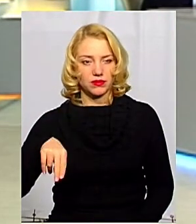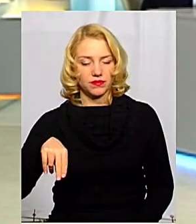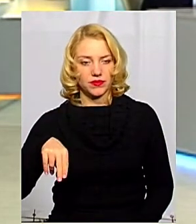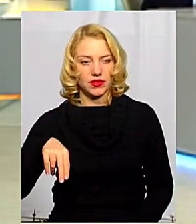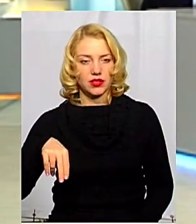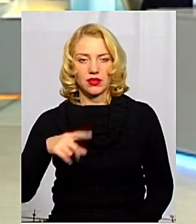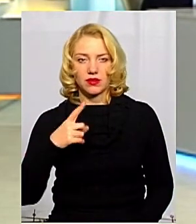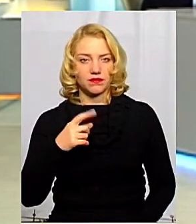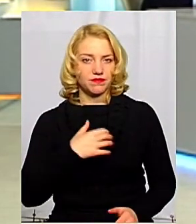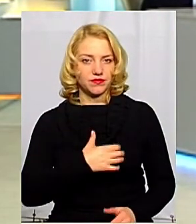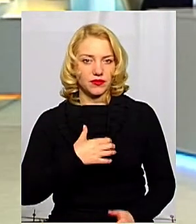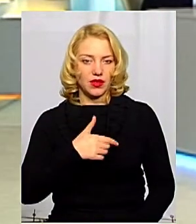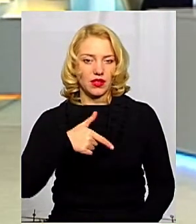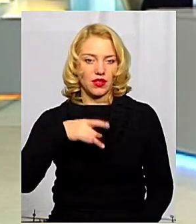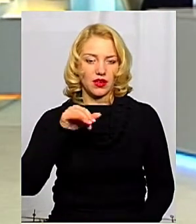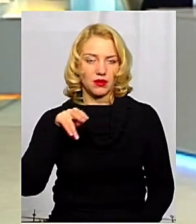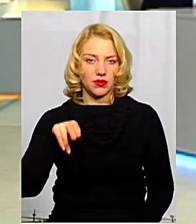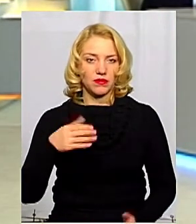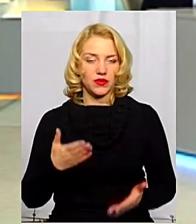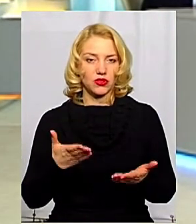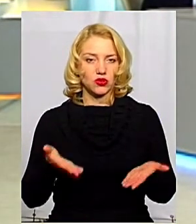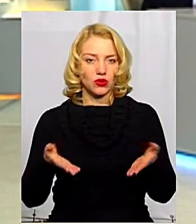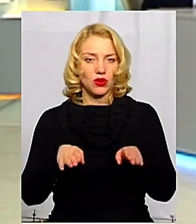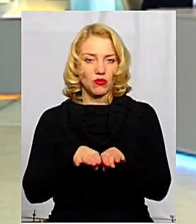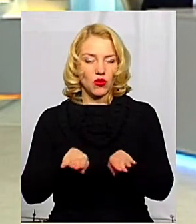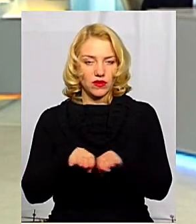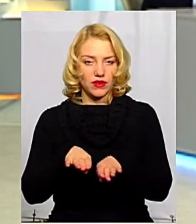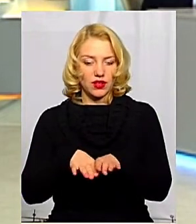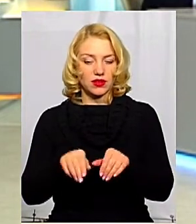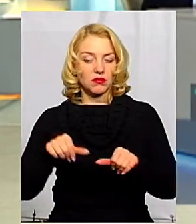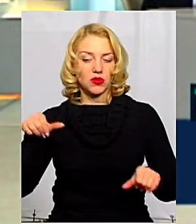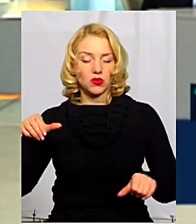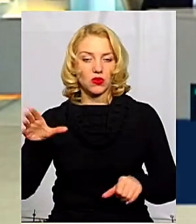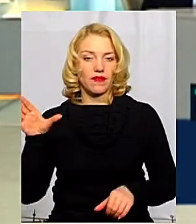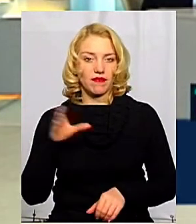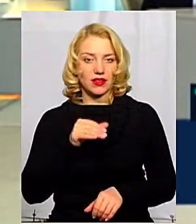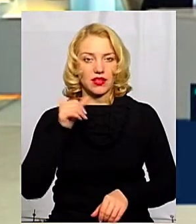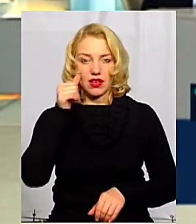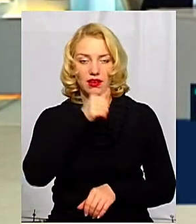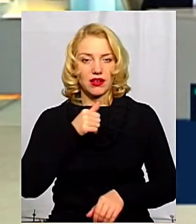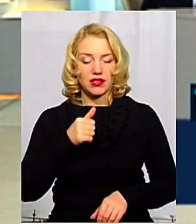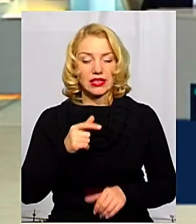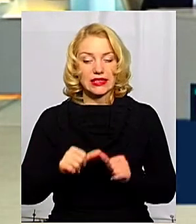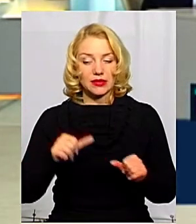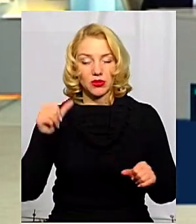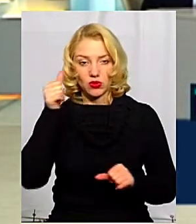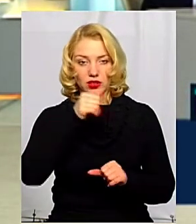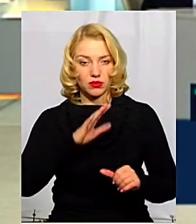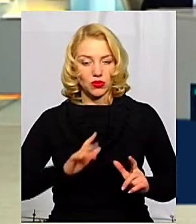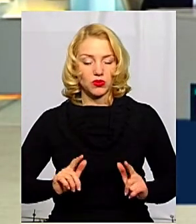ну, насамперед, це з грипом. Якщо, наприклад, порівняти минулий весь рік, то в нас за минулий рік поступило